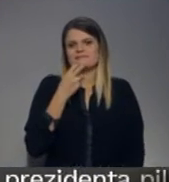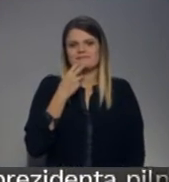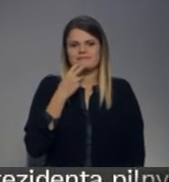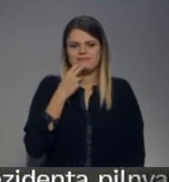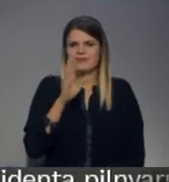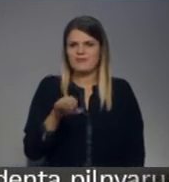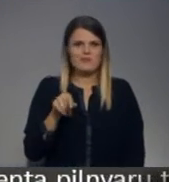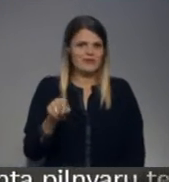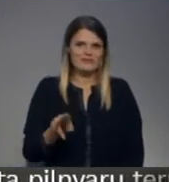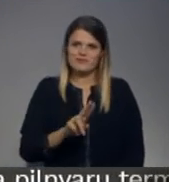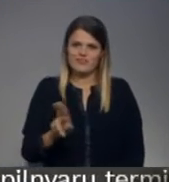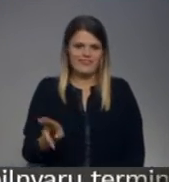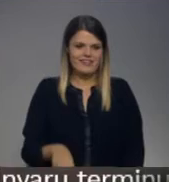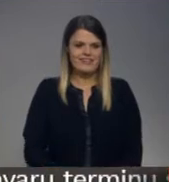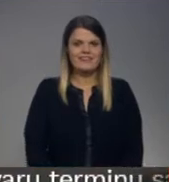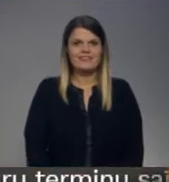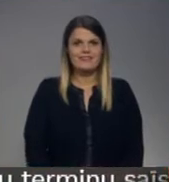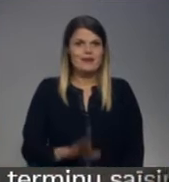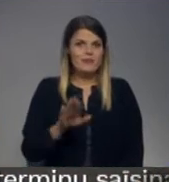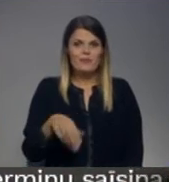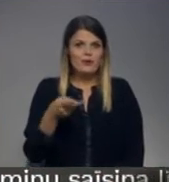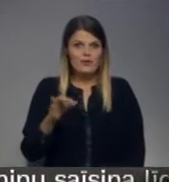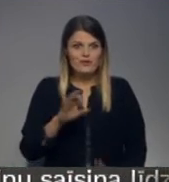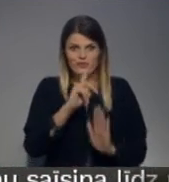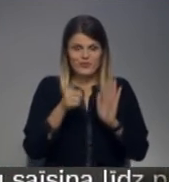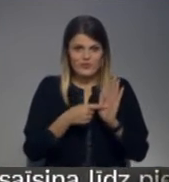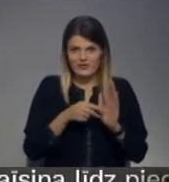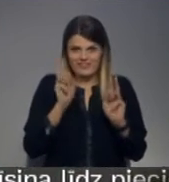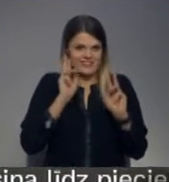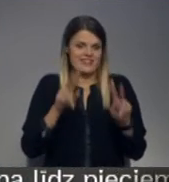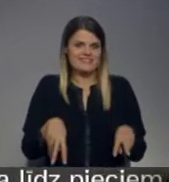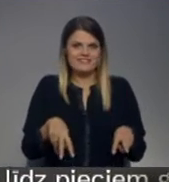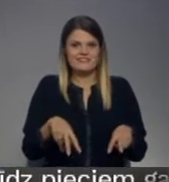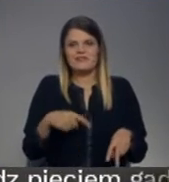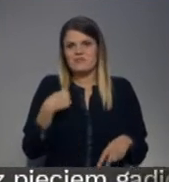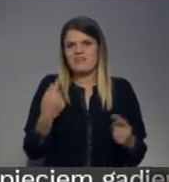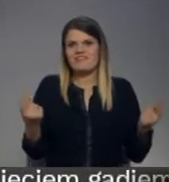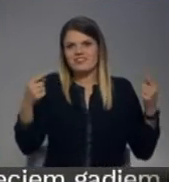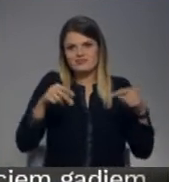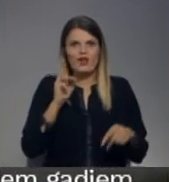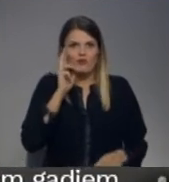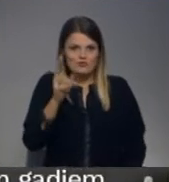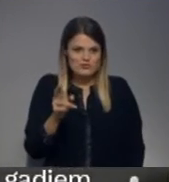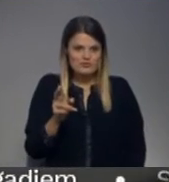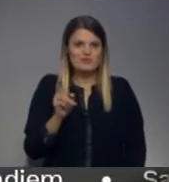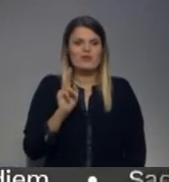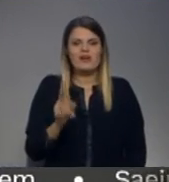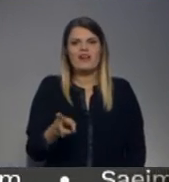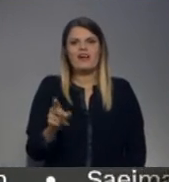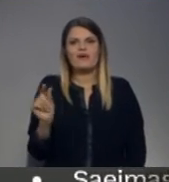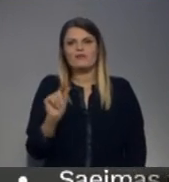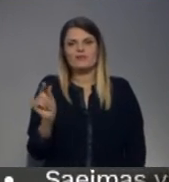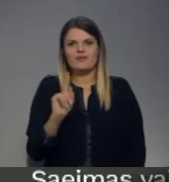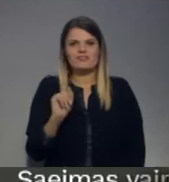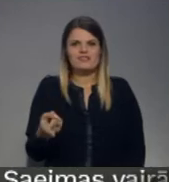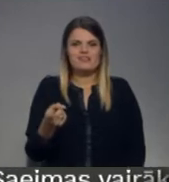Par šo nē. Un par ko tad? Nu, nezinu. Man visu laiku solaka, ka to